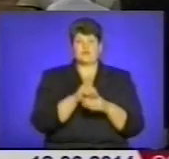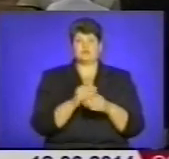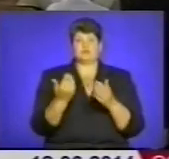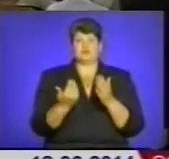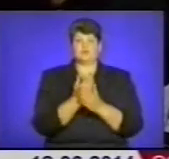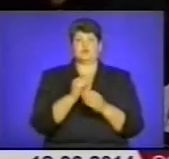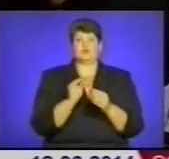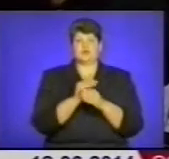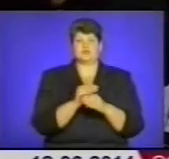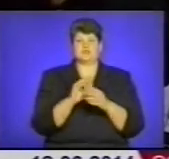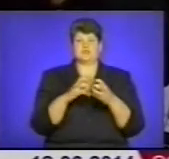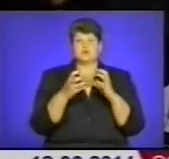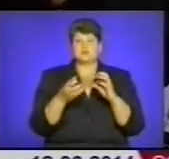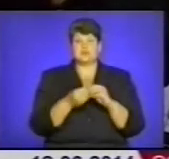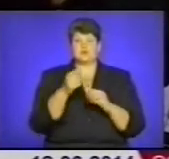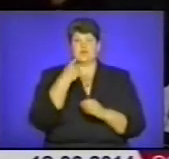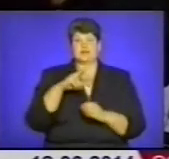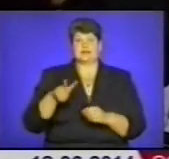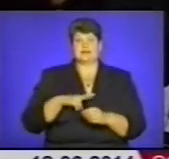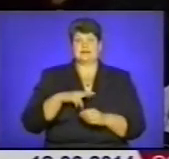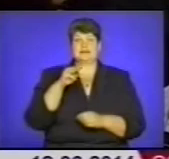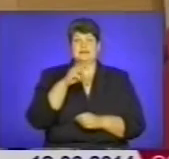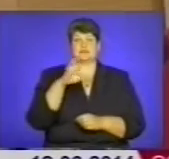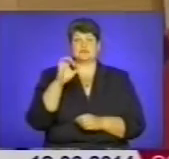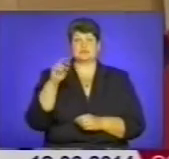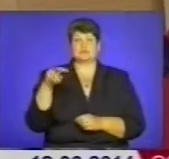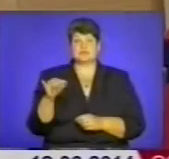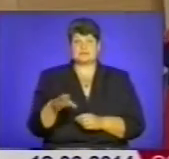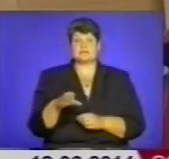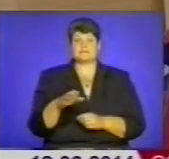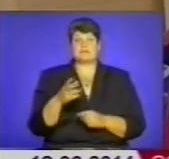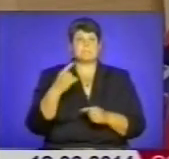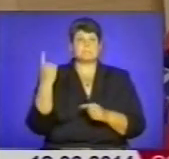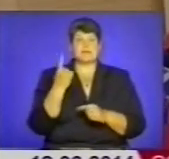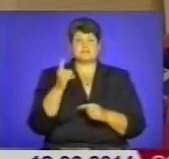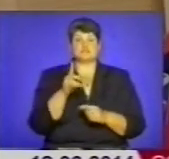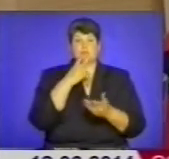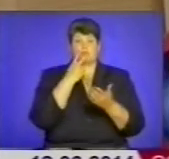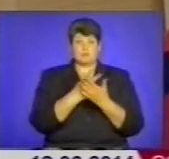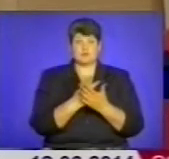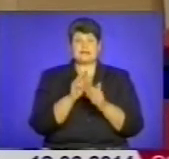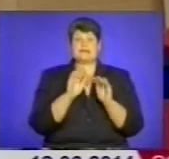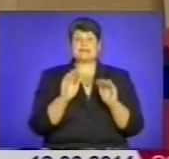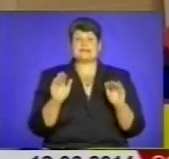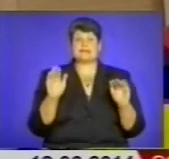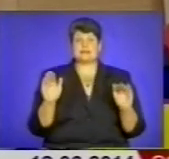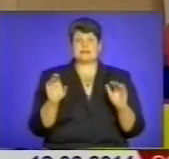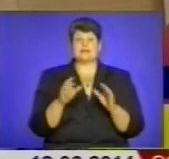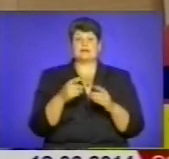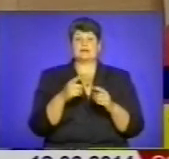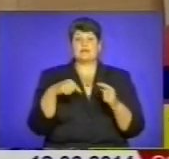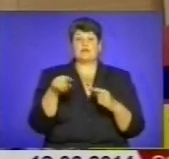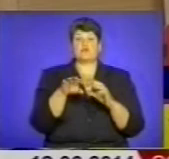результати очевидні, тілиться враженнями директор Тетяна Солтис. Найперше, що ми помітили, що діти навколо вибраної